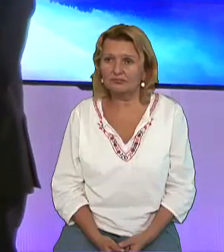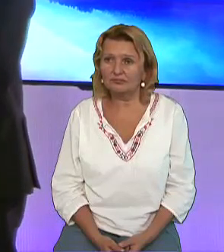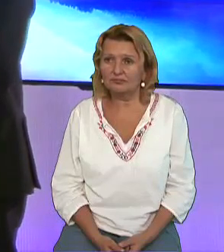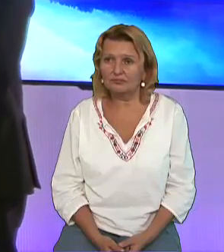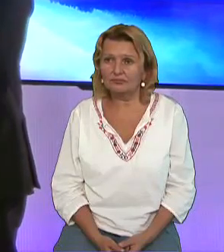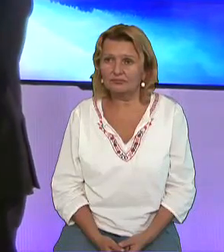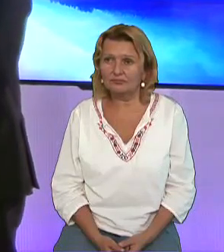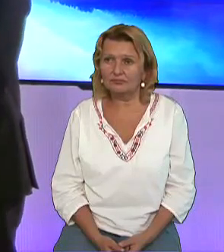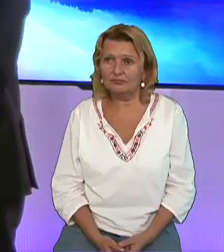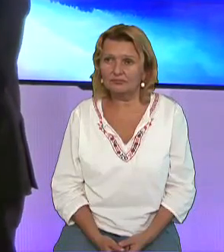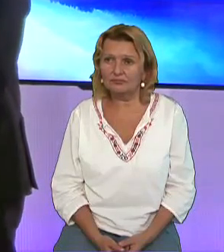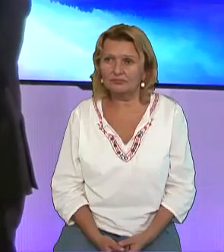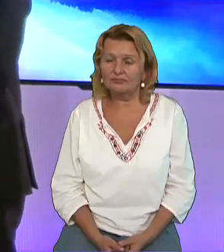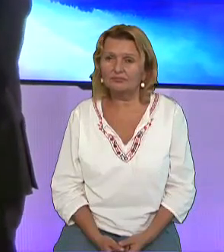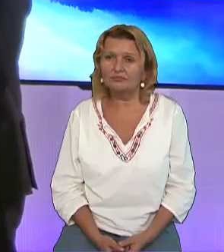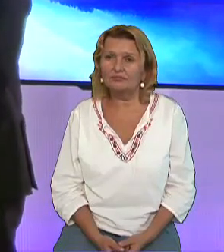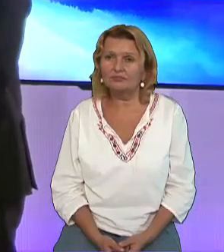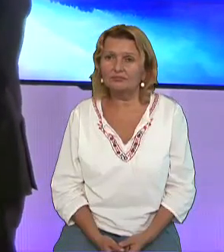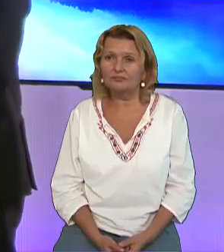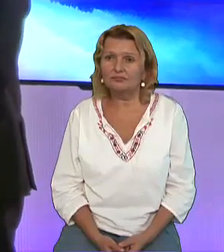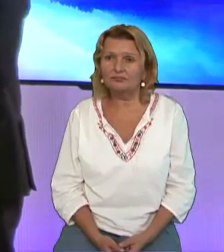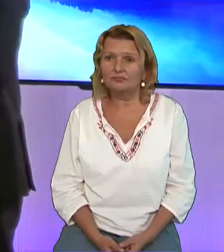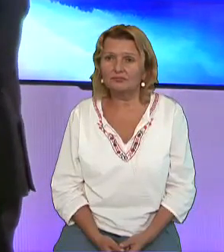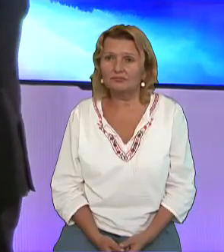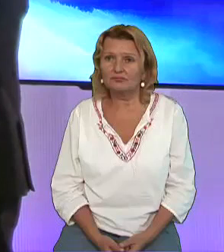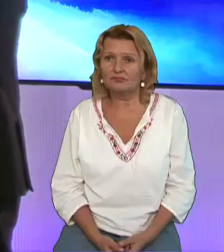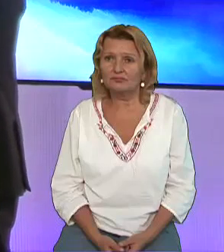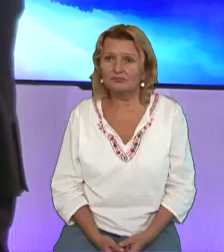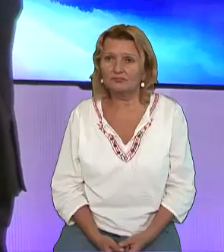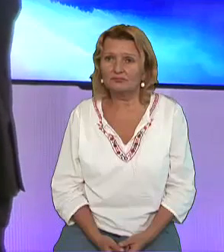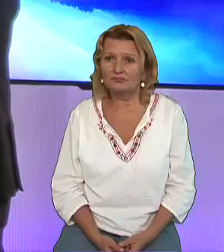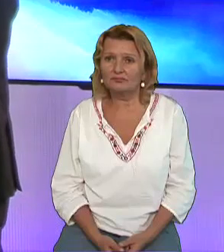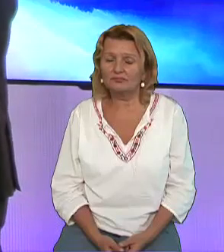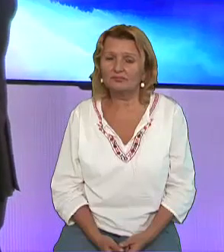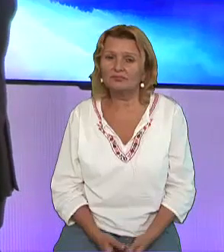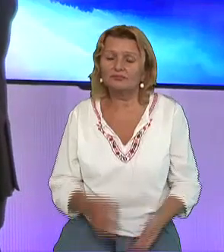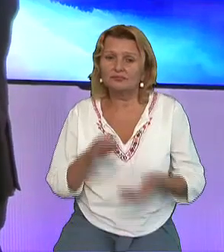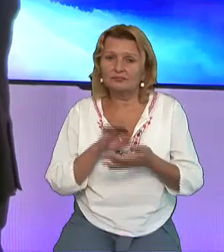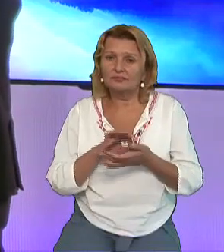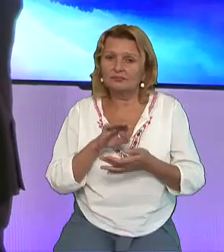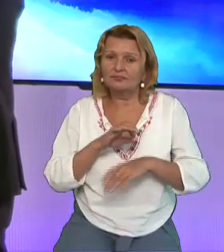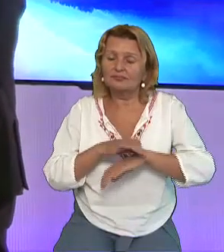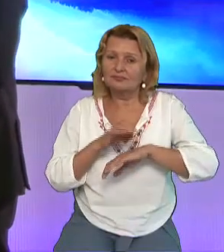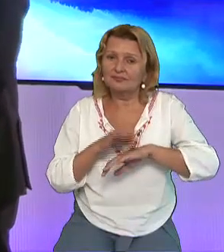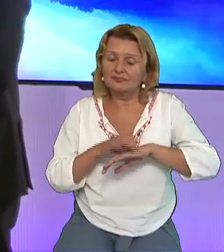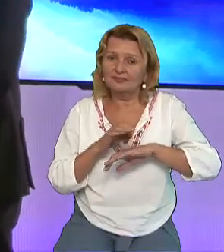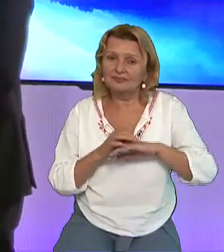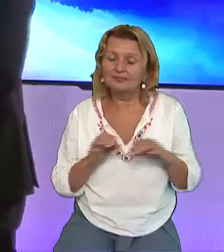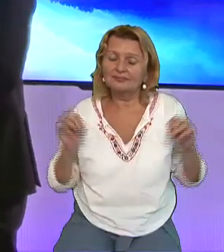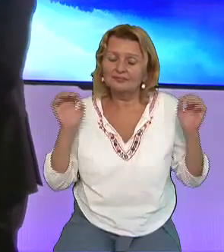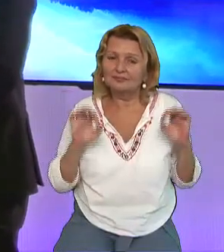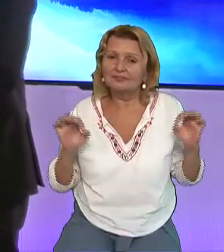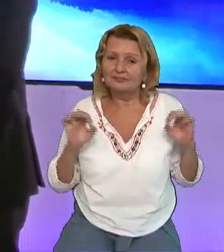Simțim încet cum harul de la oameni se totea